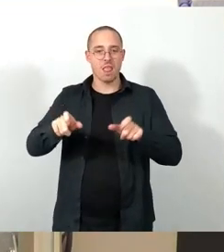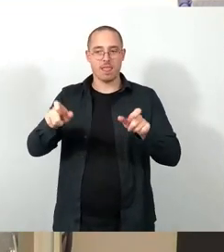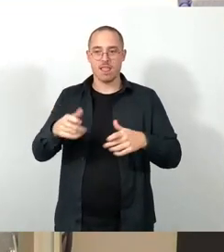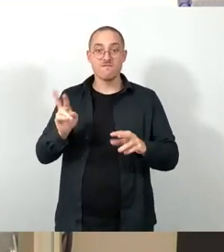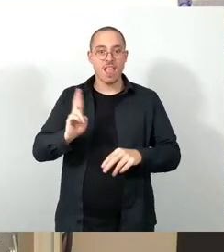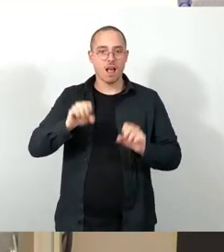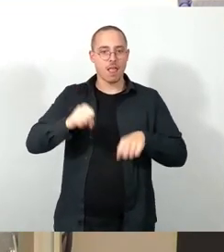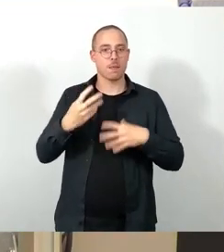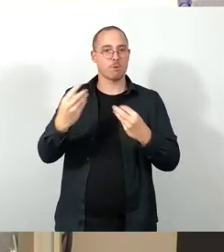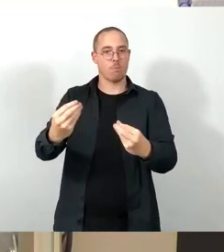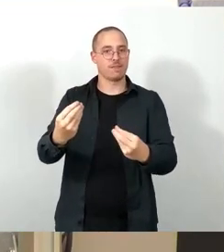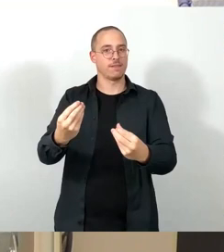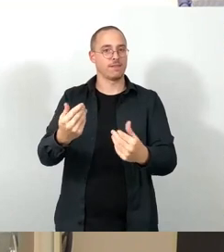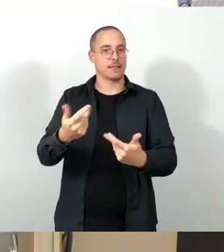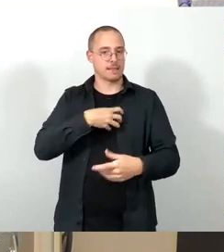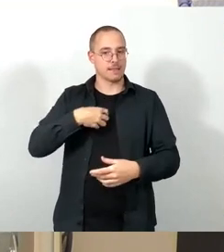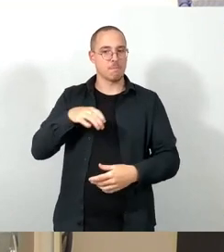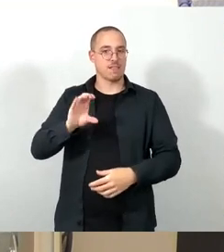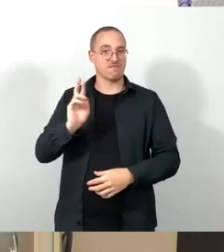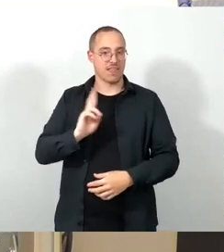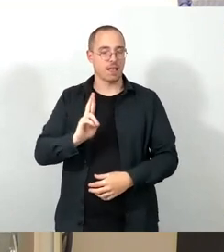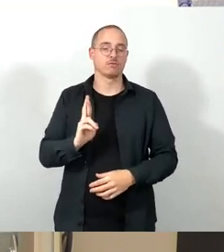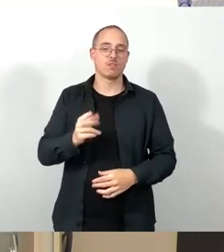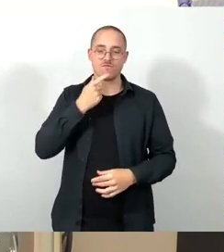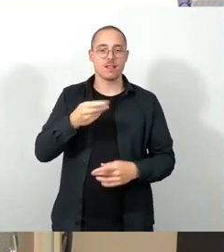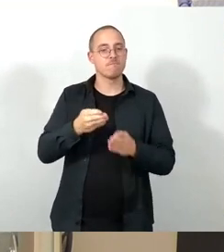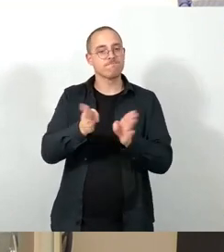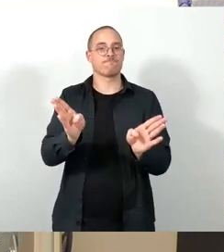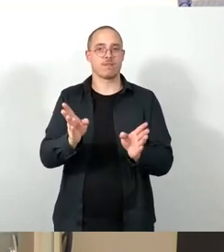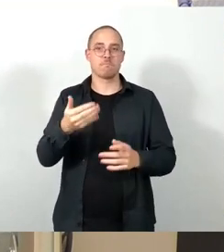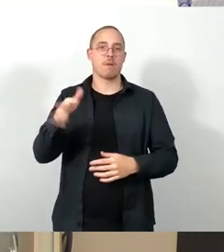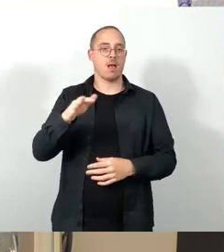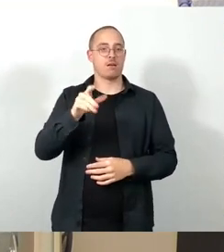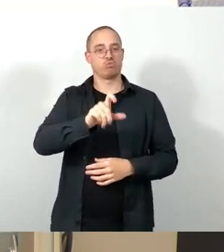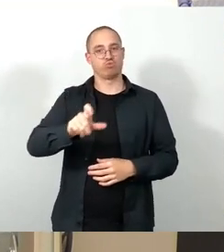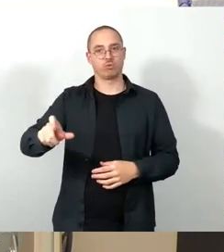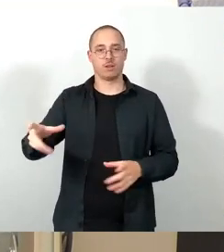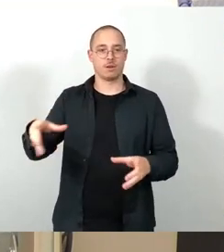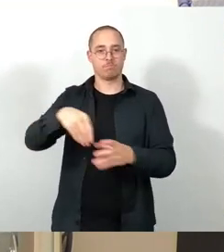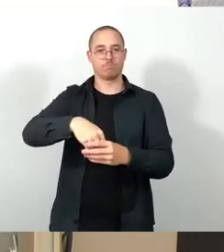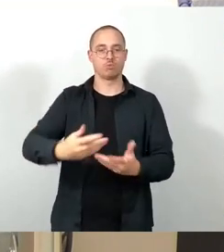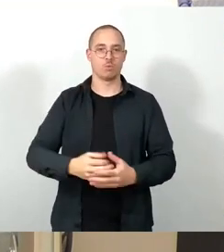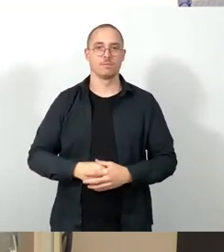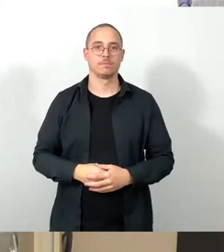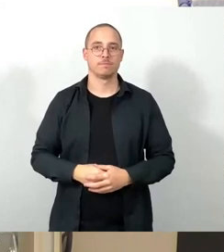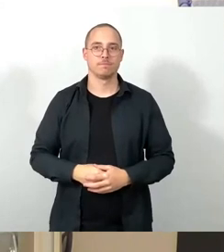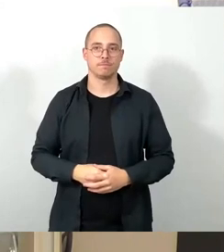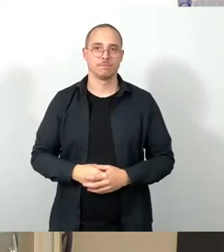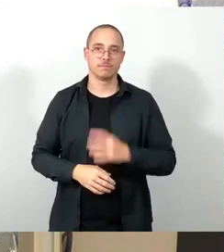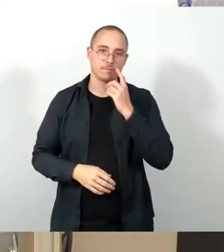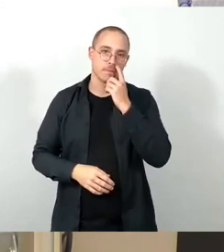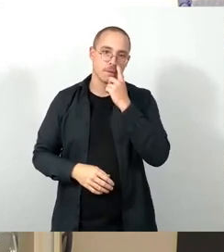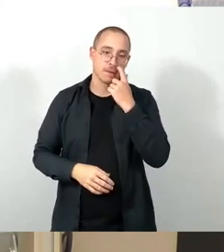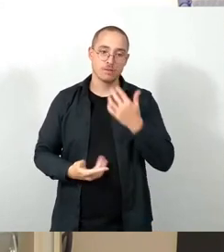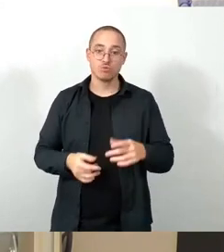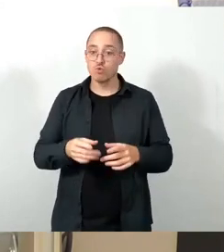Umstellung auf das System ein Sozialleistungsbescheid berechtigt zum Bezug des Dresdenpasses eben nicht mehr alle Menschen, die